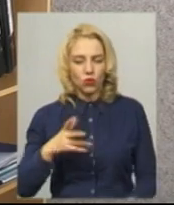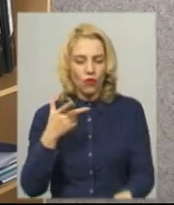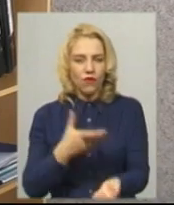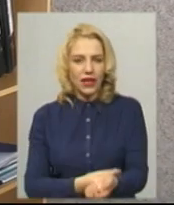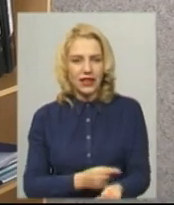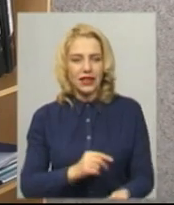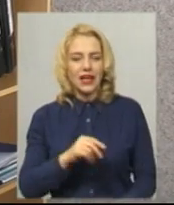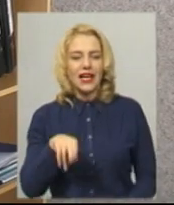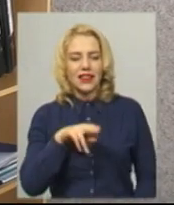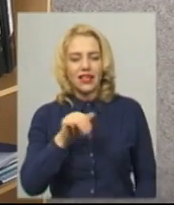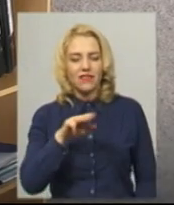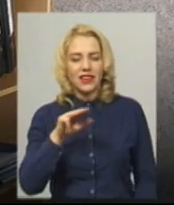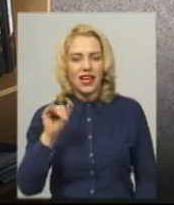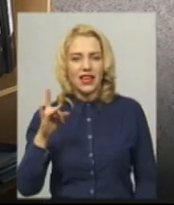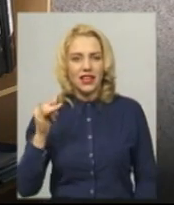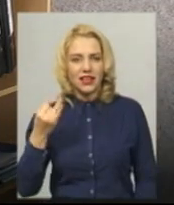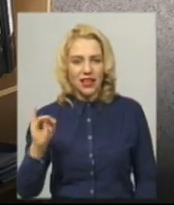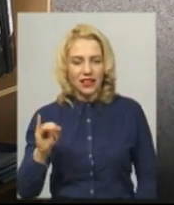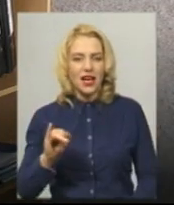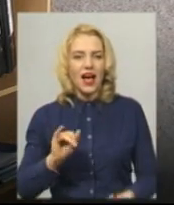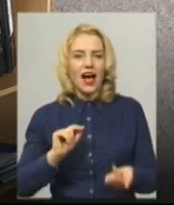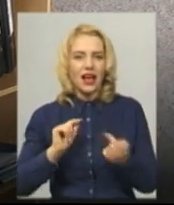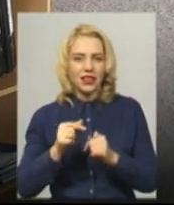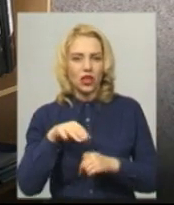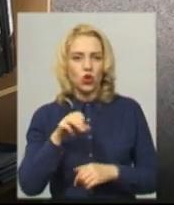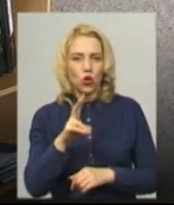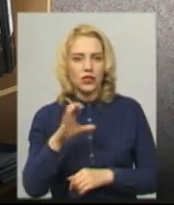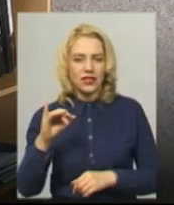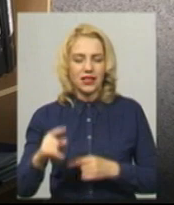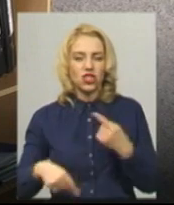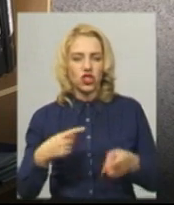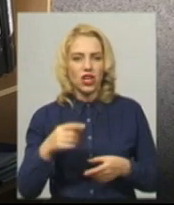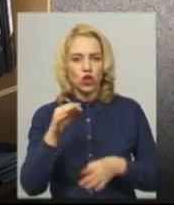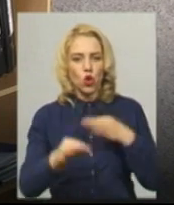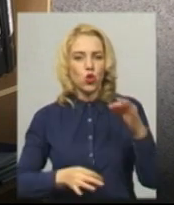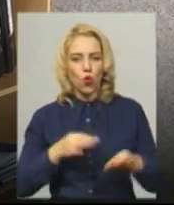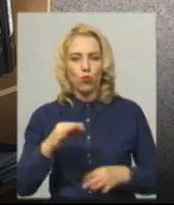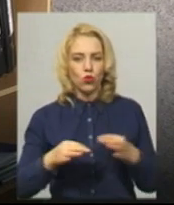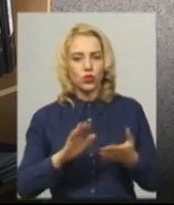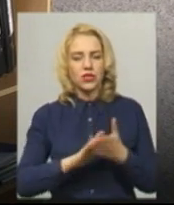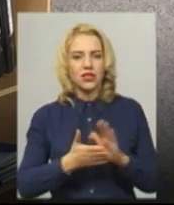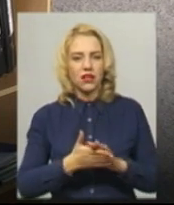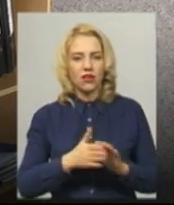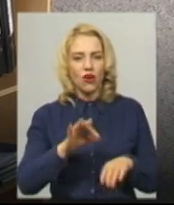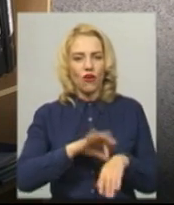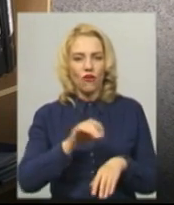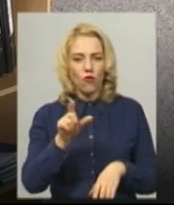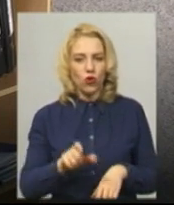дифтерійний антитоксин. Через добу стан хворої значно